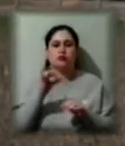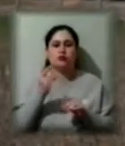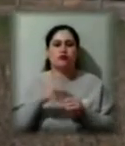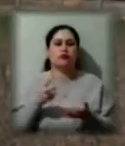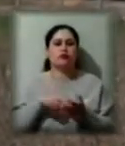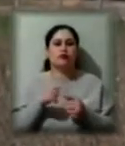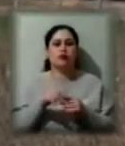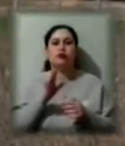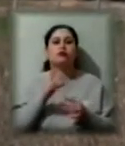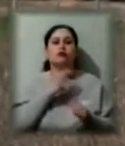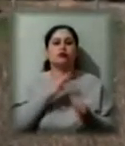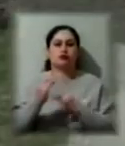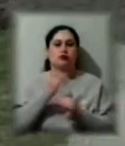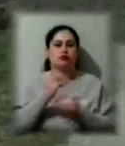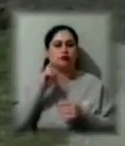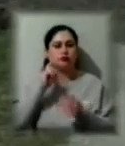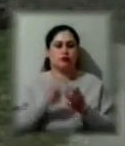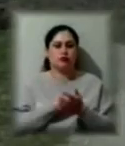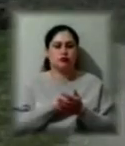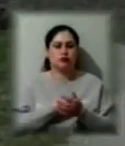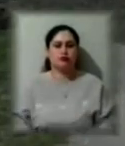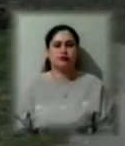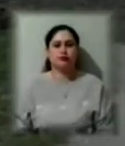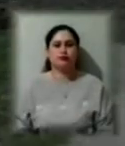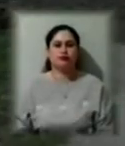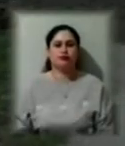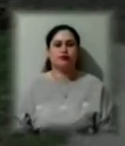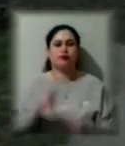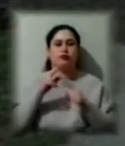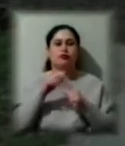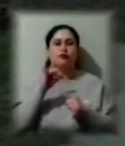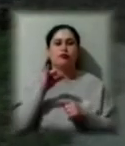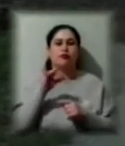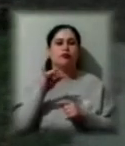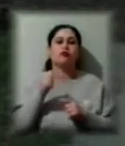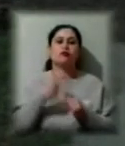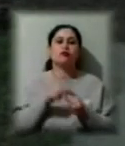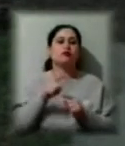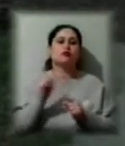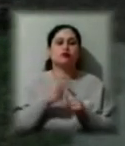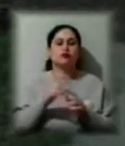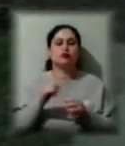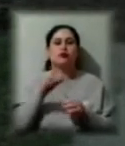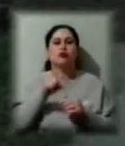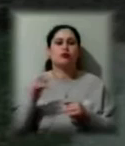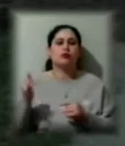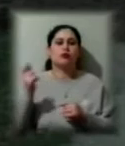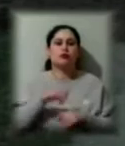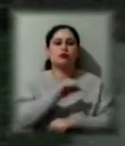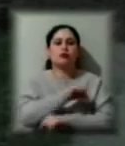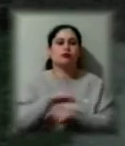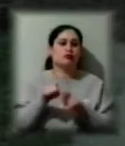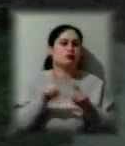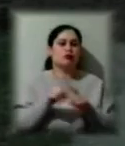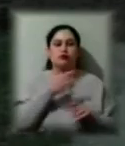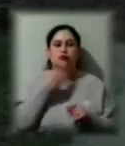якими могли контактувати хворі. Нарікати на те, що люди приїхали за кордон, немає цього